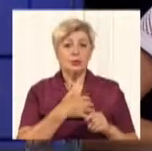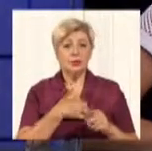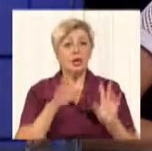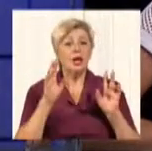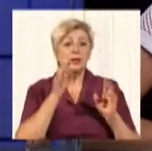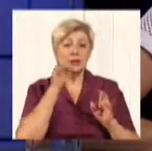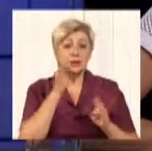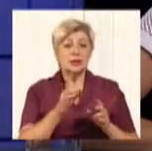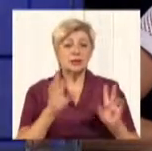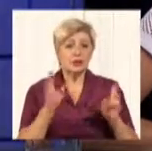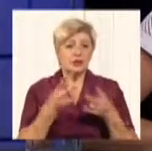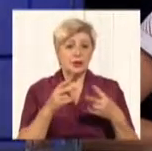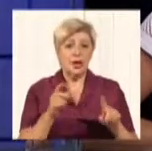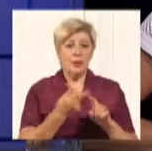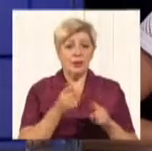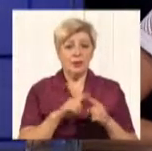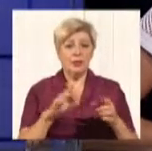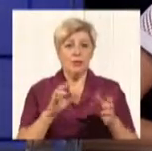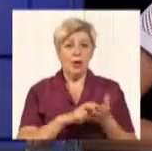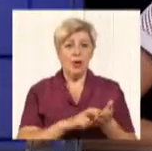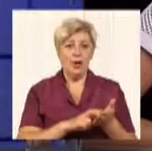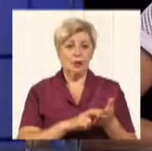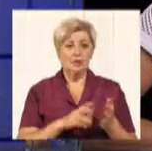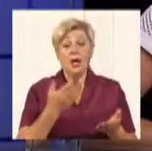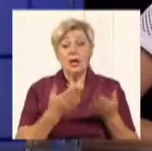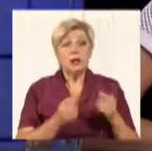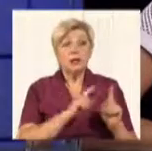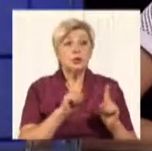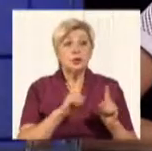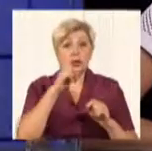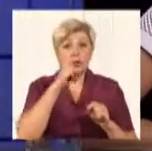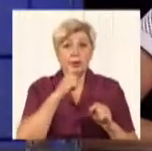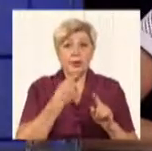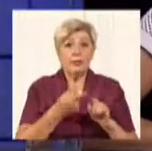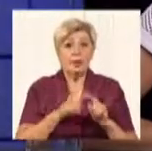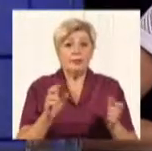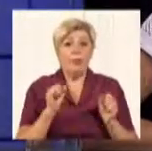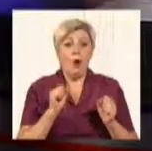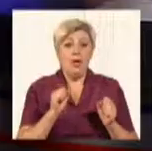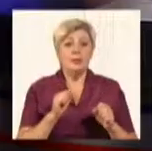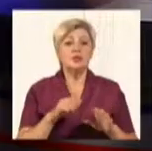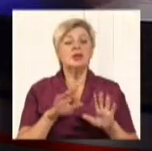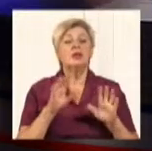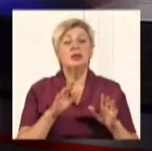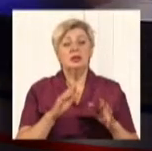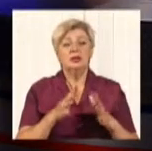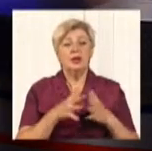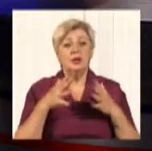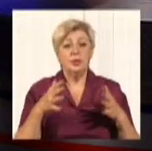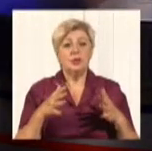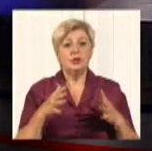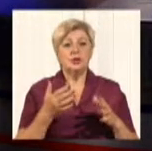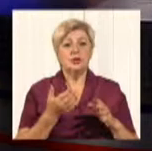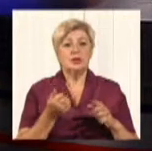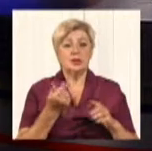боятися. Я розумію, що якщо ми чогось не розуміємо, то ми цього боїмося. Але, насправді, найбільше, чого це коштуватиме,